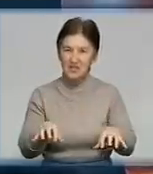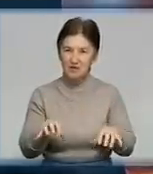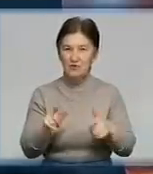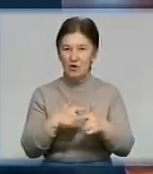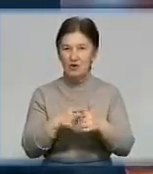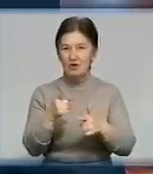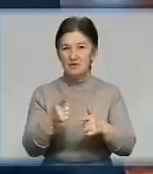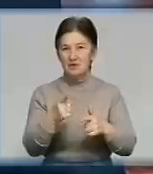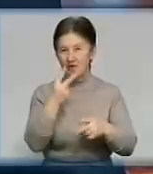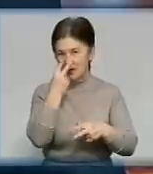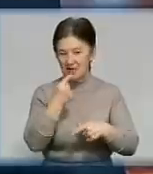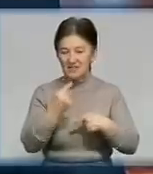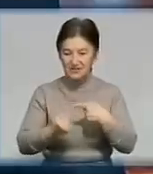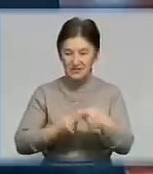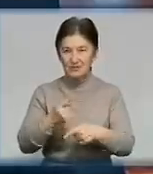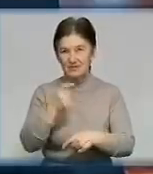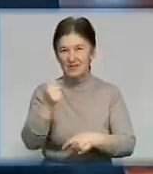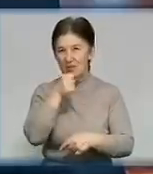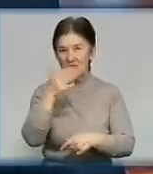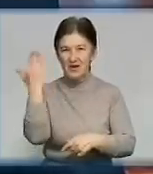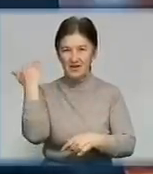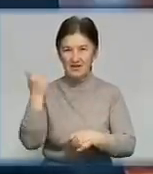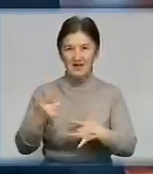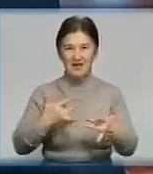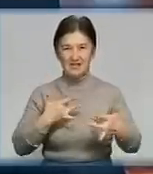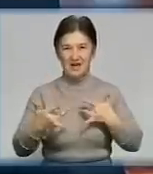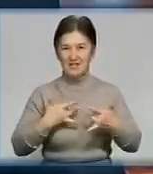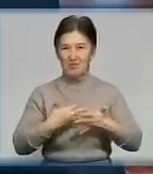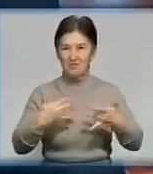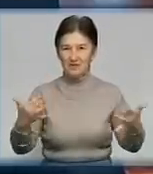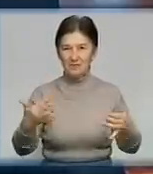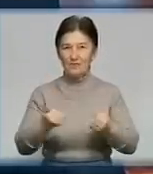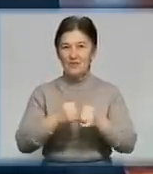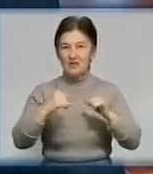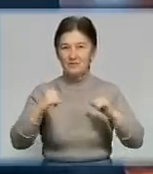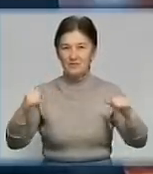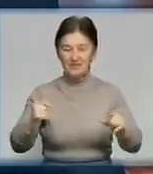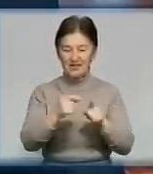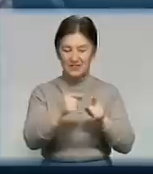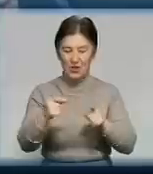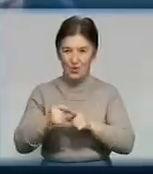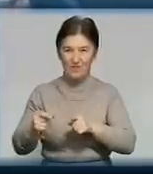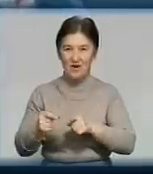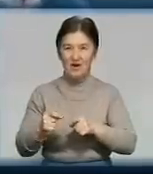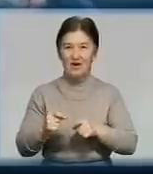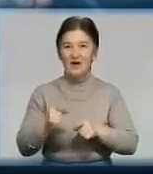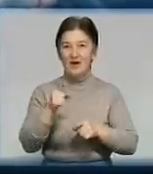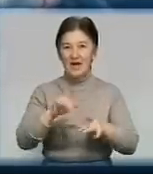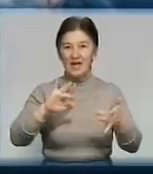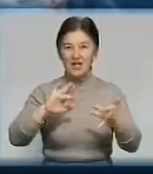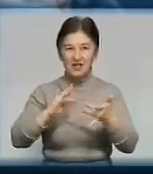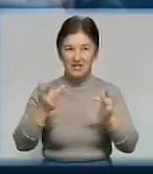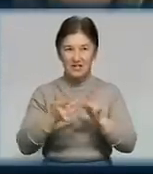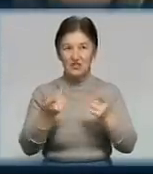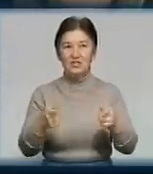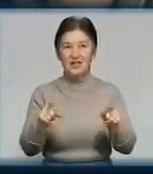але зробила це у традиційній для минулих років дещо театральній манері з багатою кількістю пітетів та метафор. Інтернет ЗМІ також